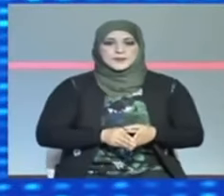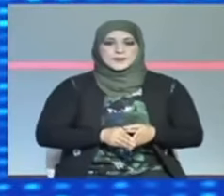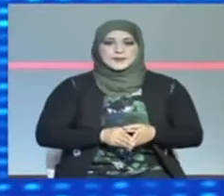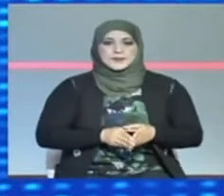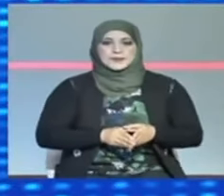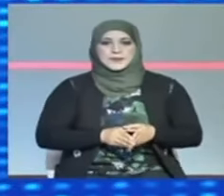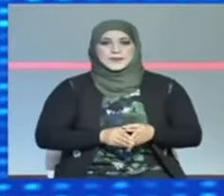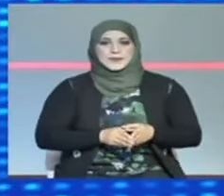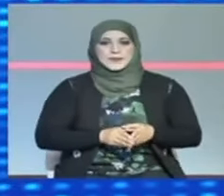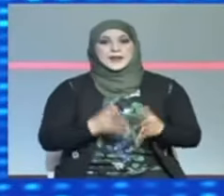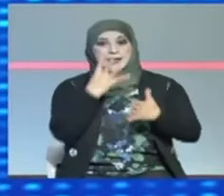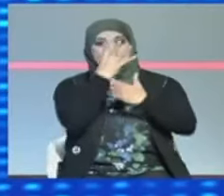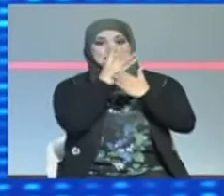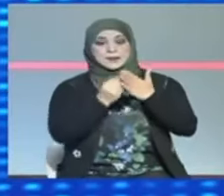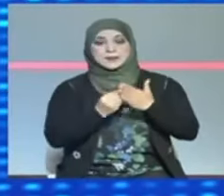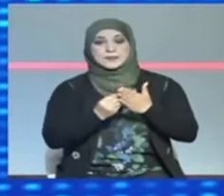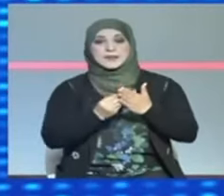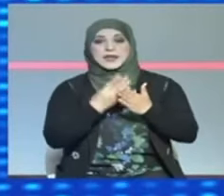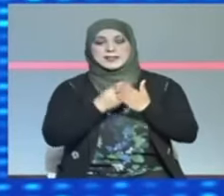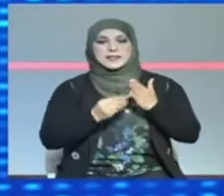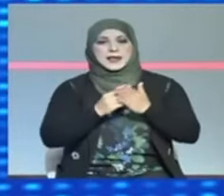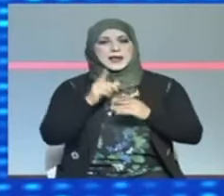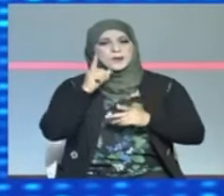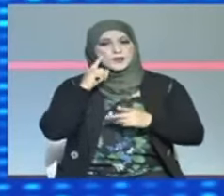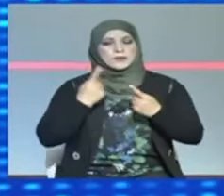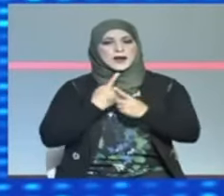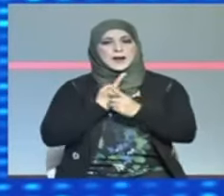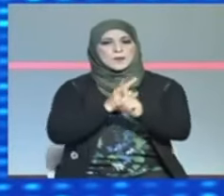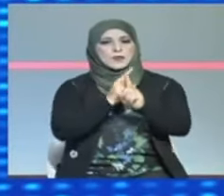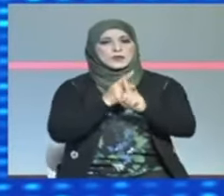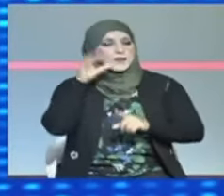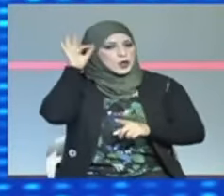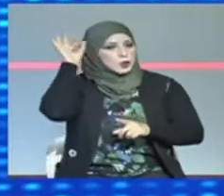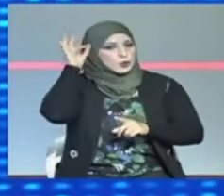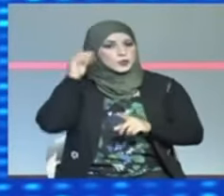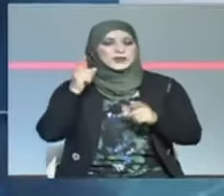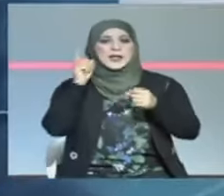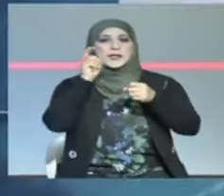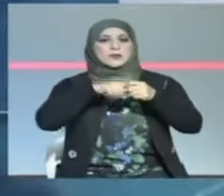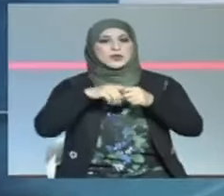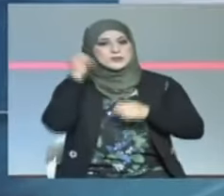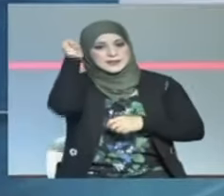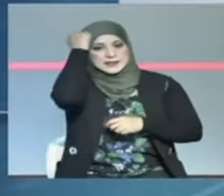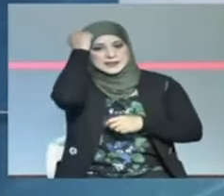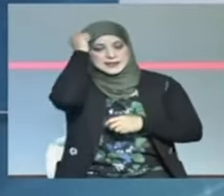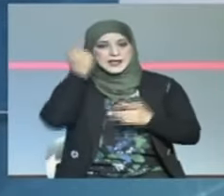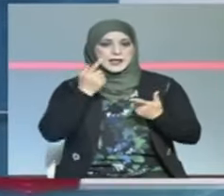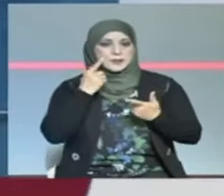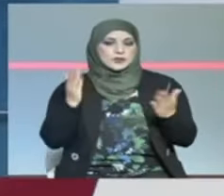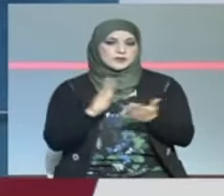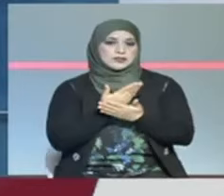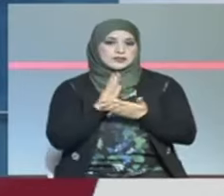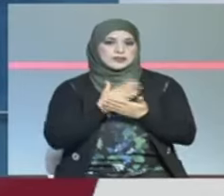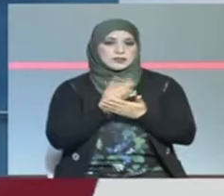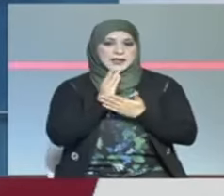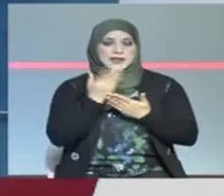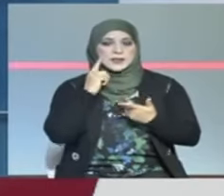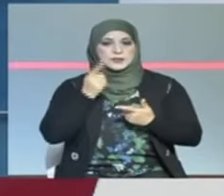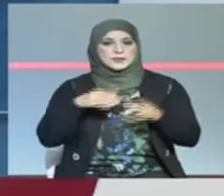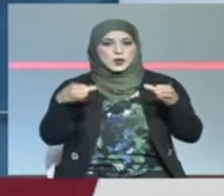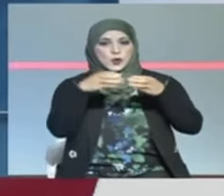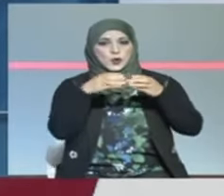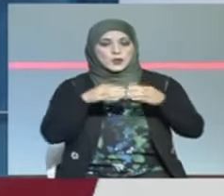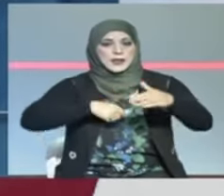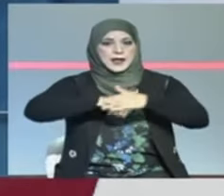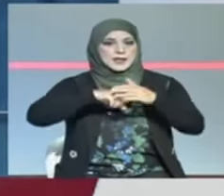سيغيب المدافعة الدولية التونسي نسيم هنيد عن المشاركة في التربص التحذيري الذي سيجريه المنتخب التونسي لكرة